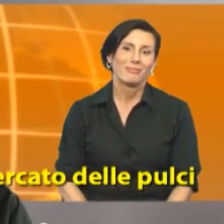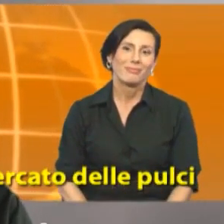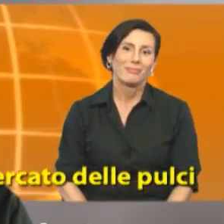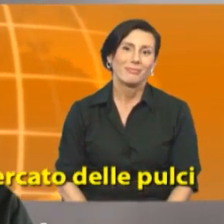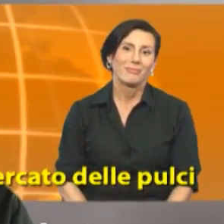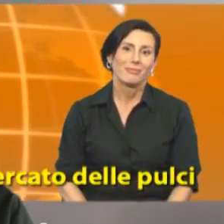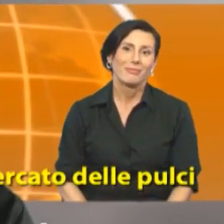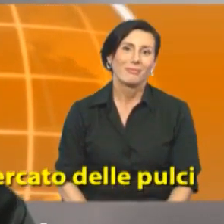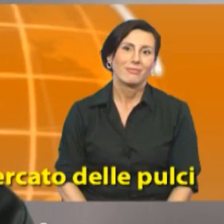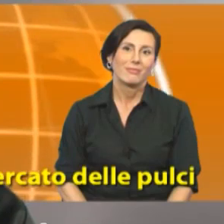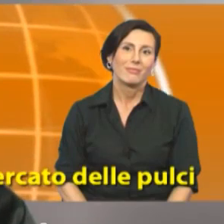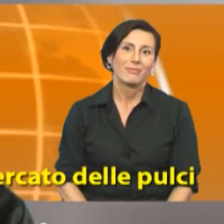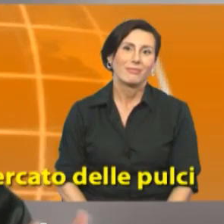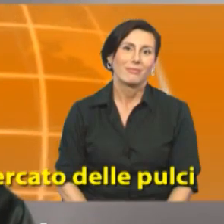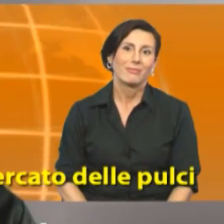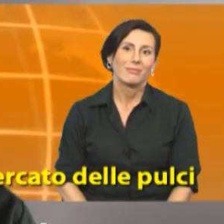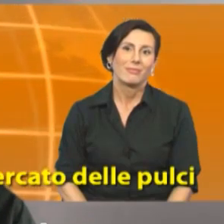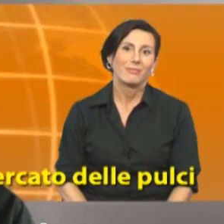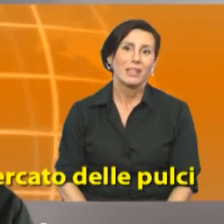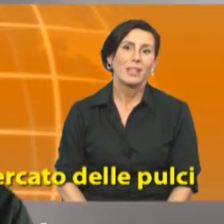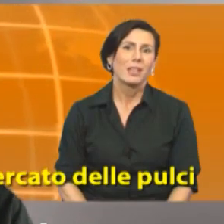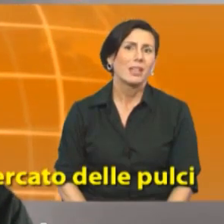free market